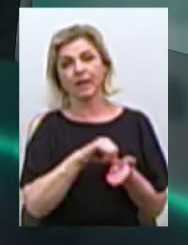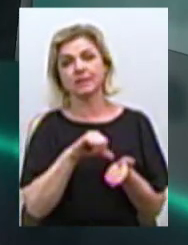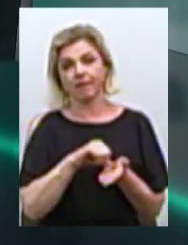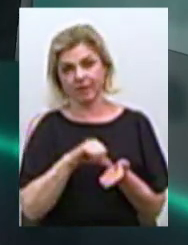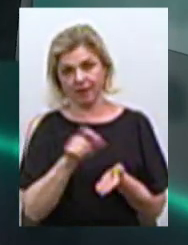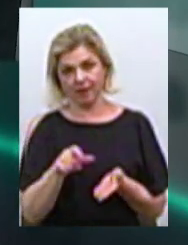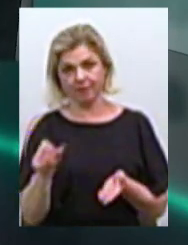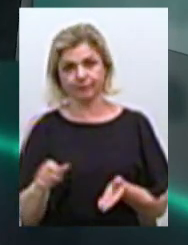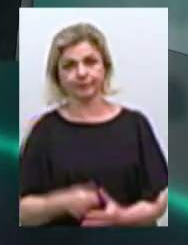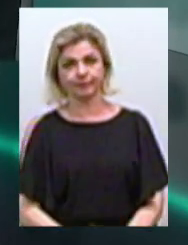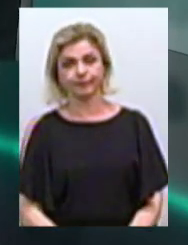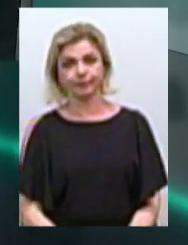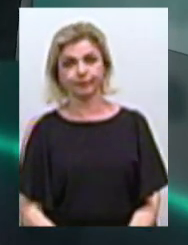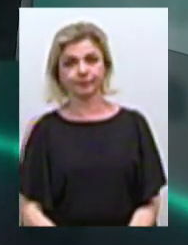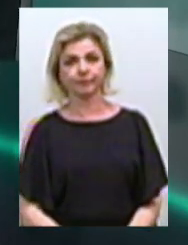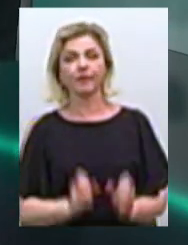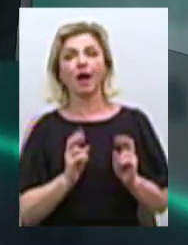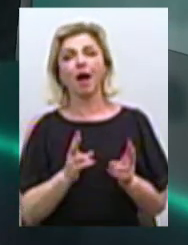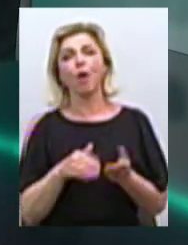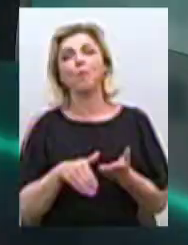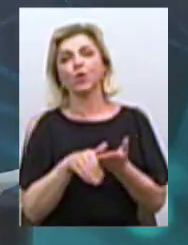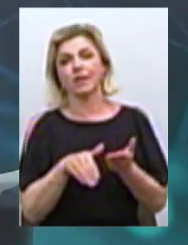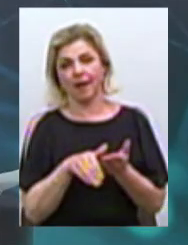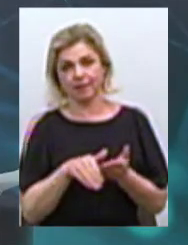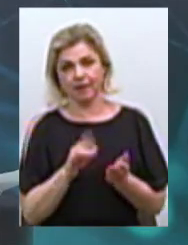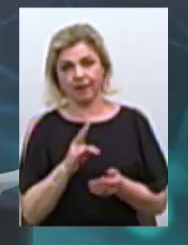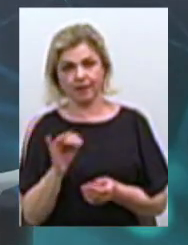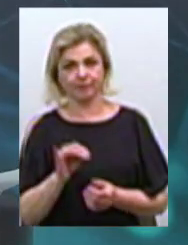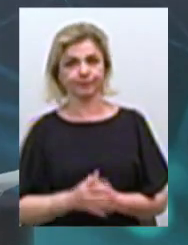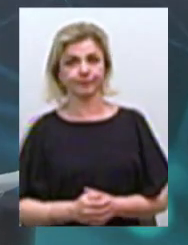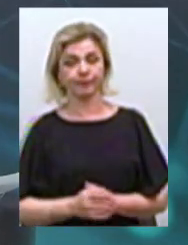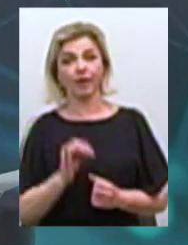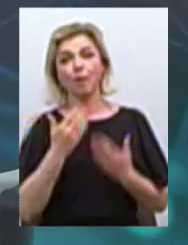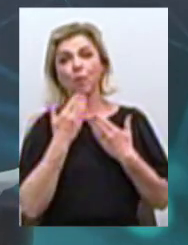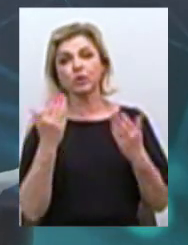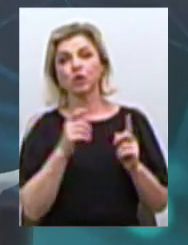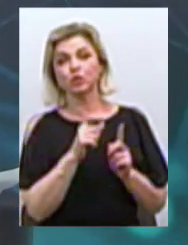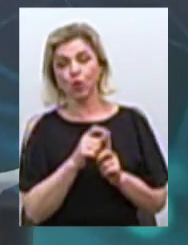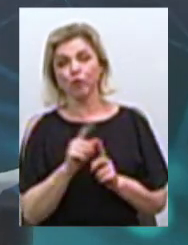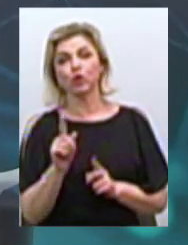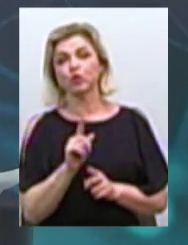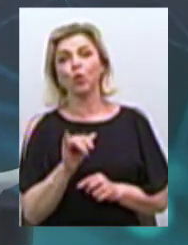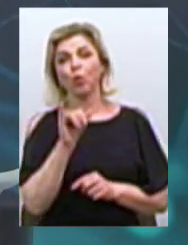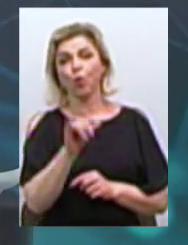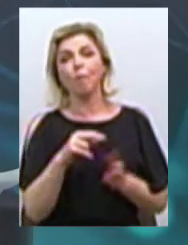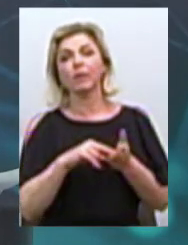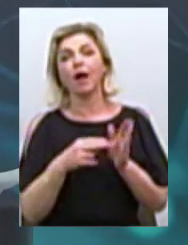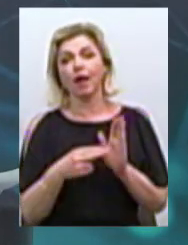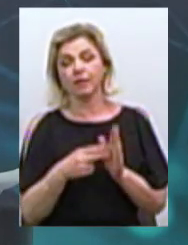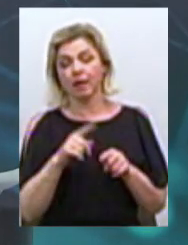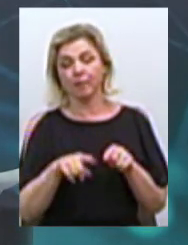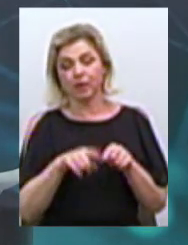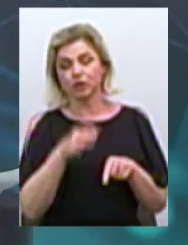посередники, можливо. І, будь ласка, останнє слово. Що у планах найближчим